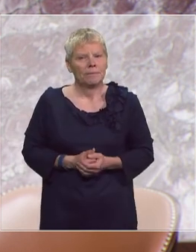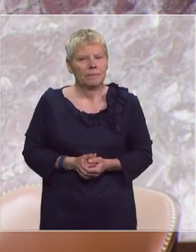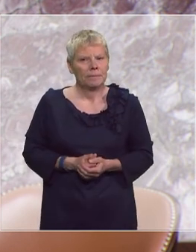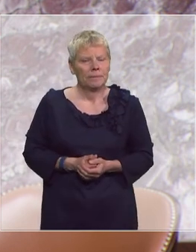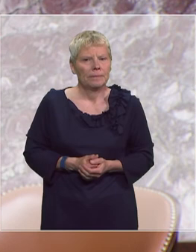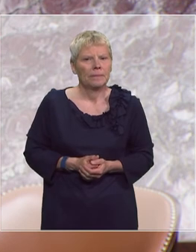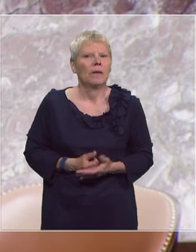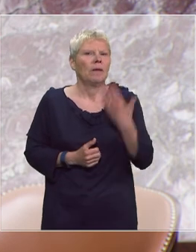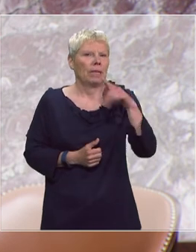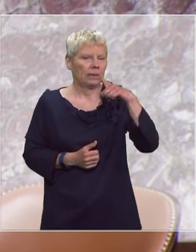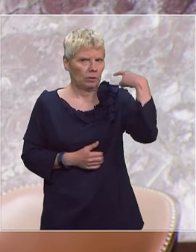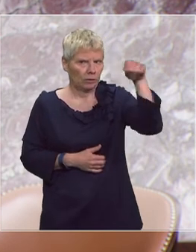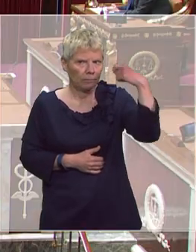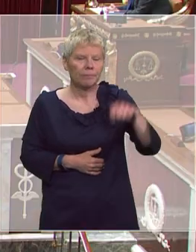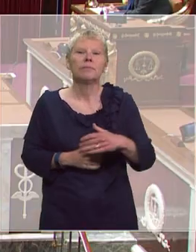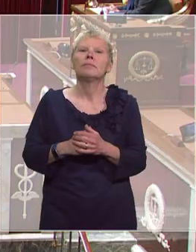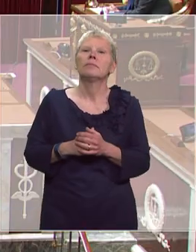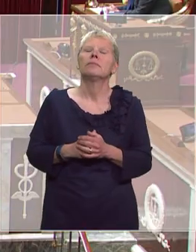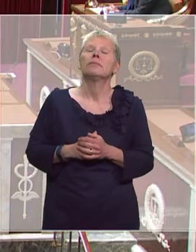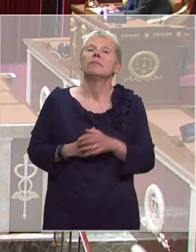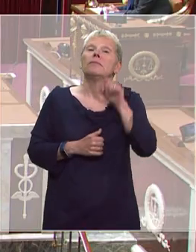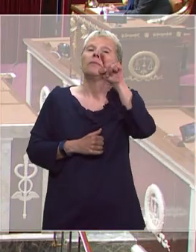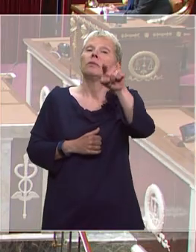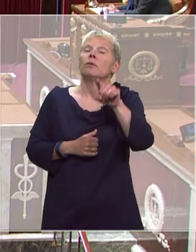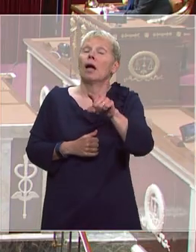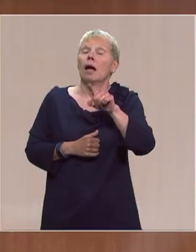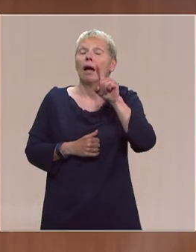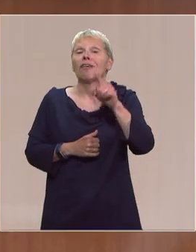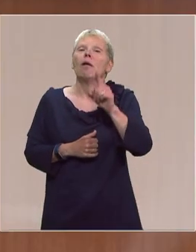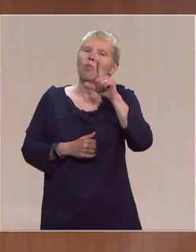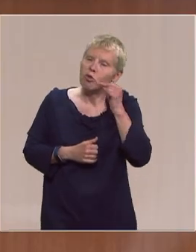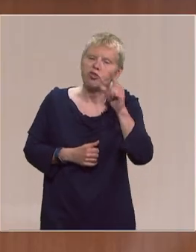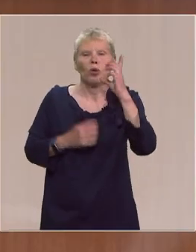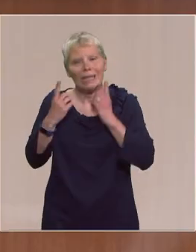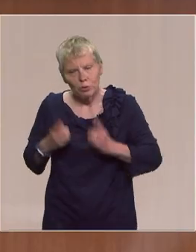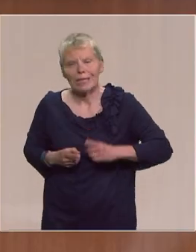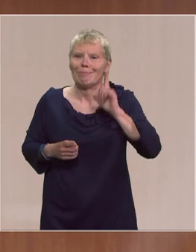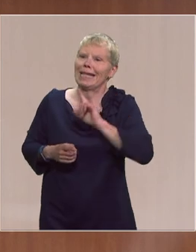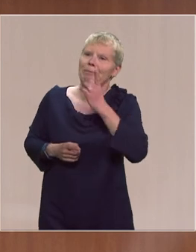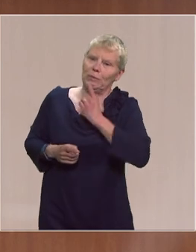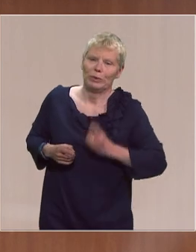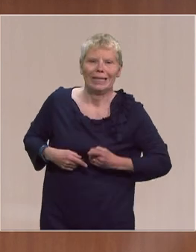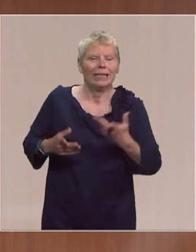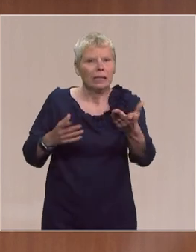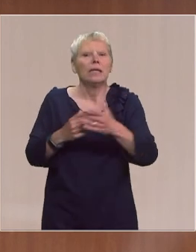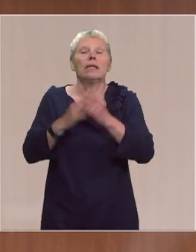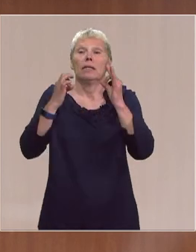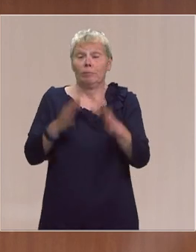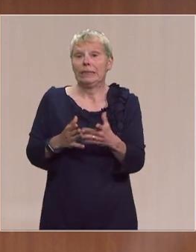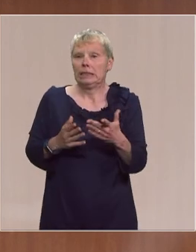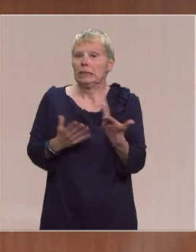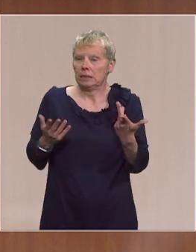merci monsieur le président madame la députée messieurs les députés monsieur le député effectivement la